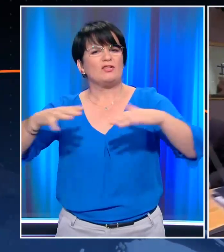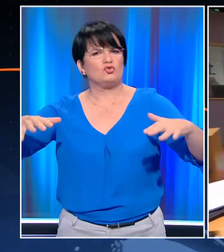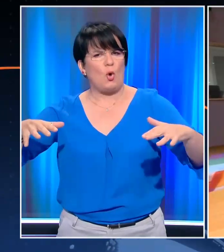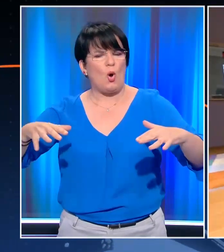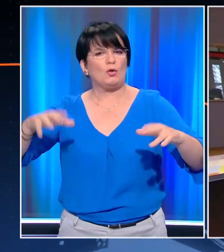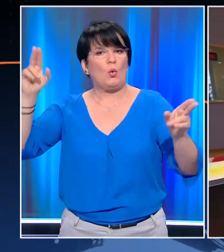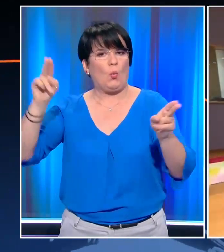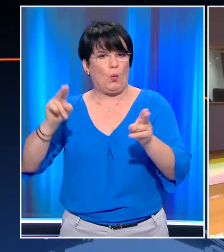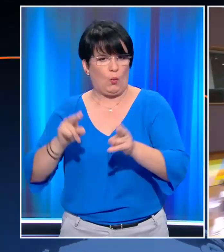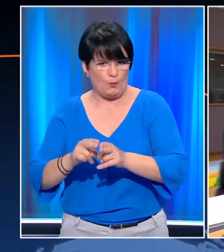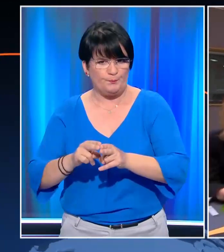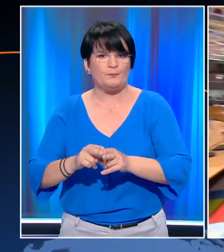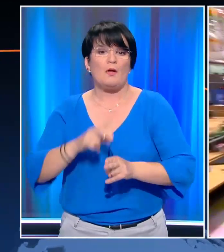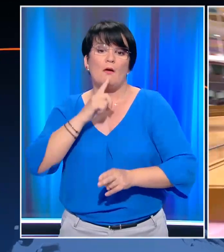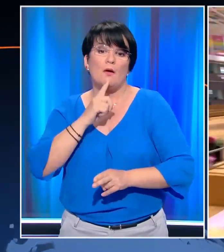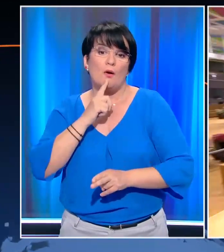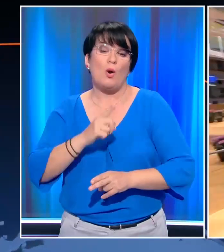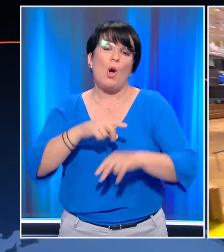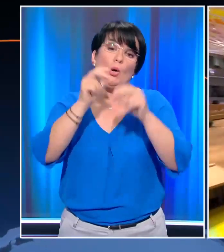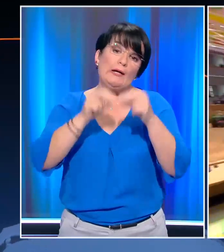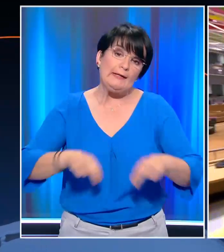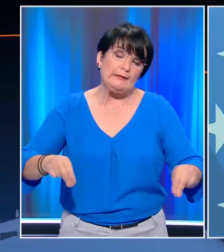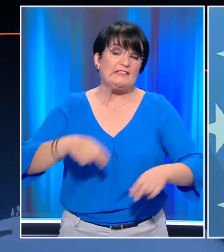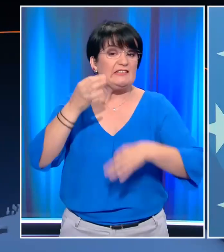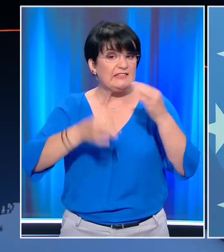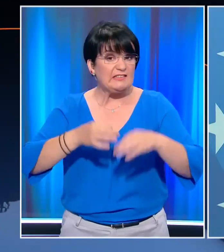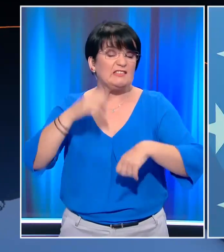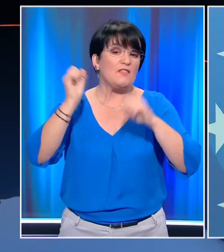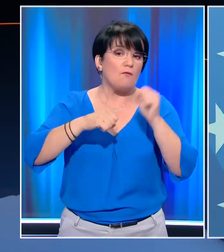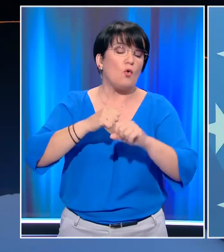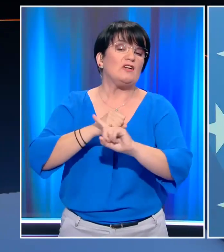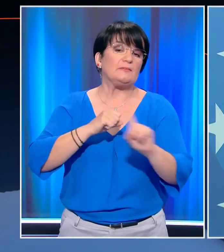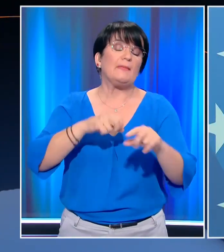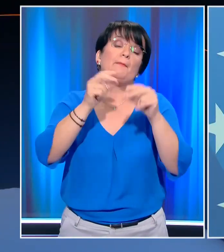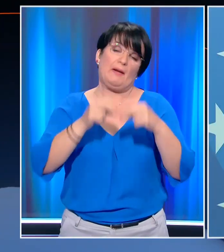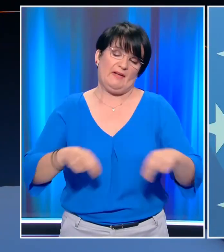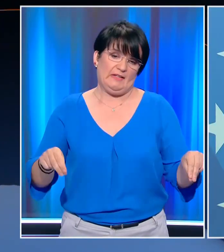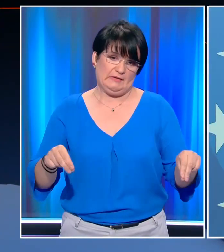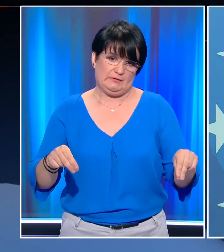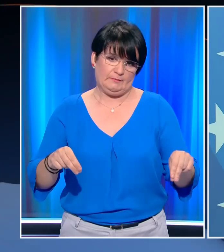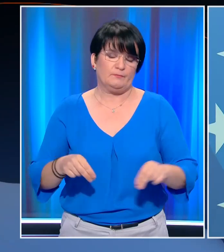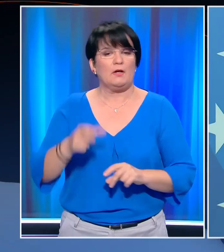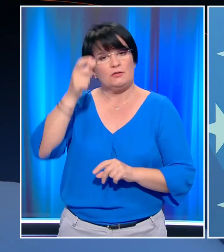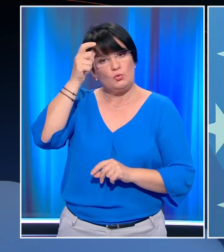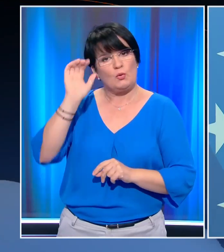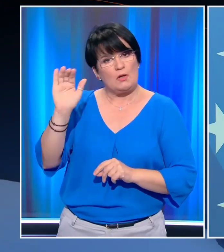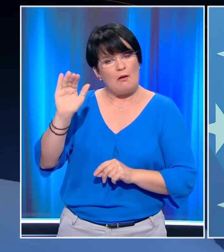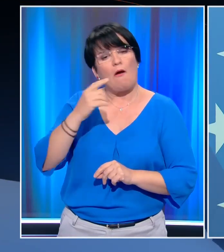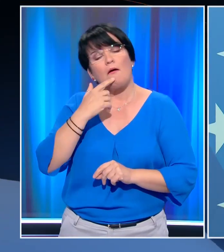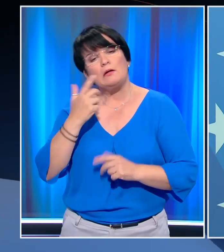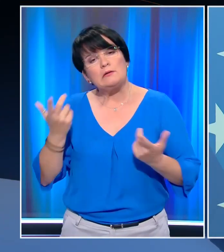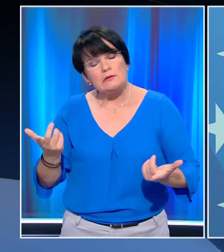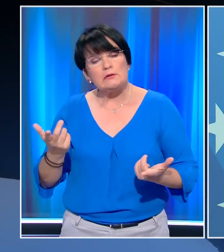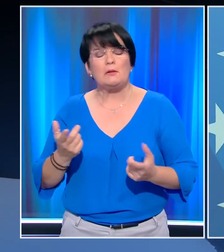μαστιγίου και του καρότου απέναντι στην Τουρκία επέλεξε για άλλη μια φορά η Ευρώπη. Στέλνει ένα πολύ ξεκάθαρο μήνυμα στην Τουρκία η οποία πιστεύω ότι θα διαλέξει